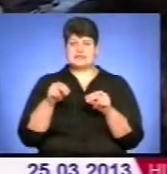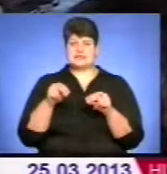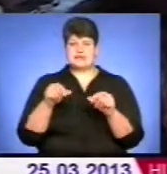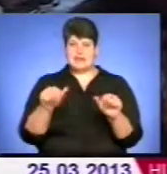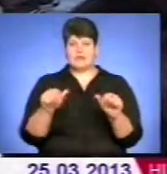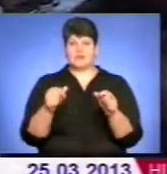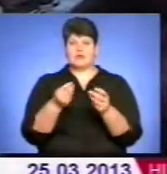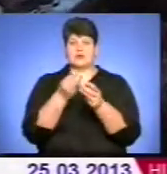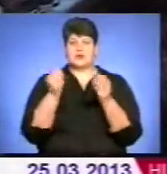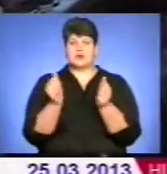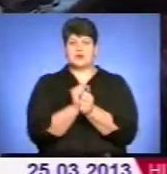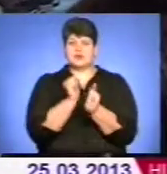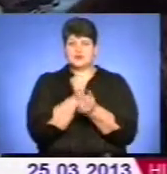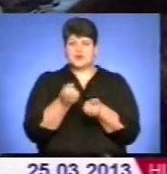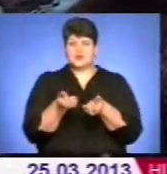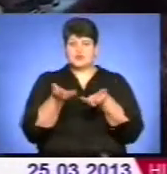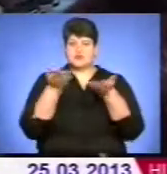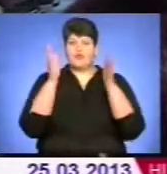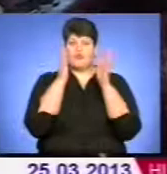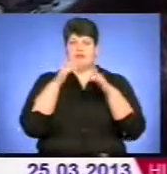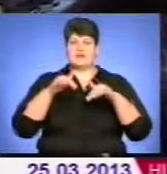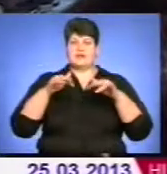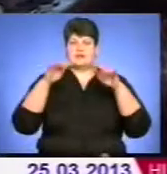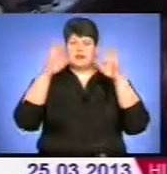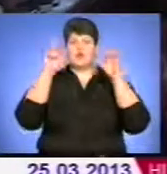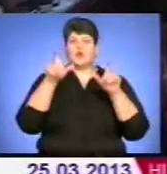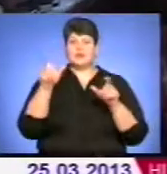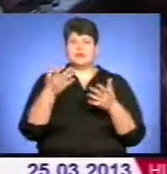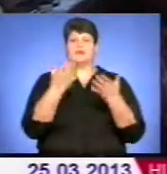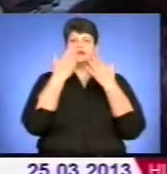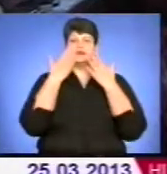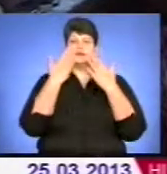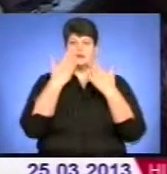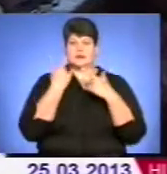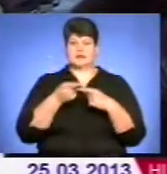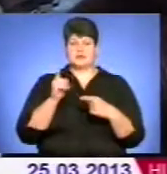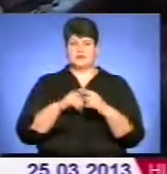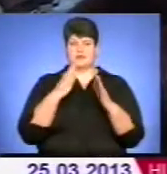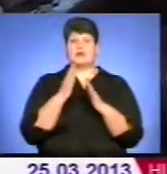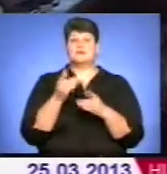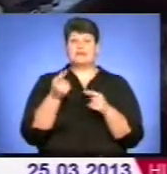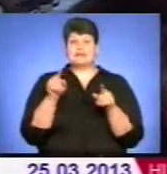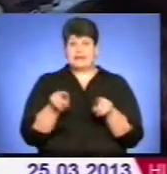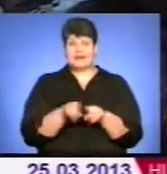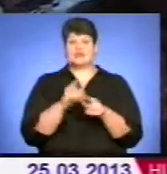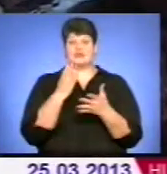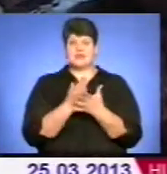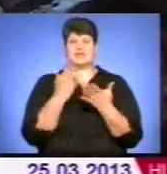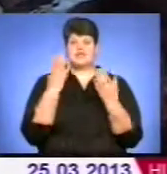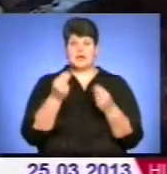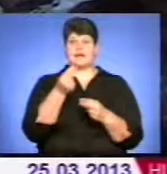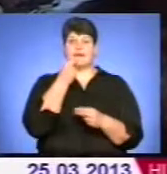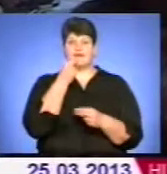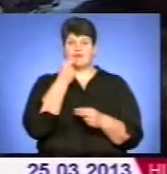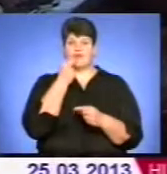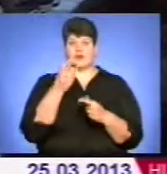туберкульозна палочка, піднімається повітря, і людина вдихається. Повітря заражується туберкульозом. Також є такі шляхи, як харчовий